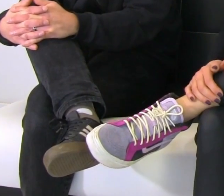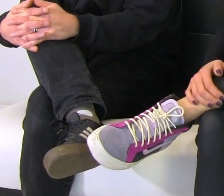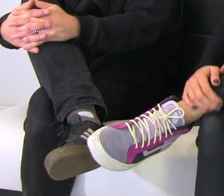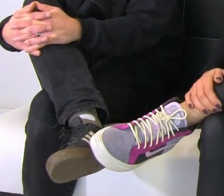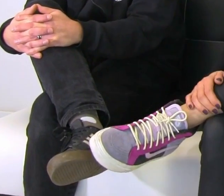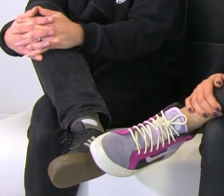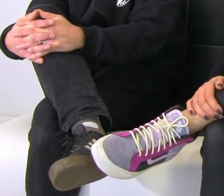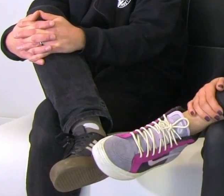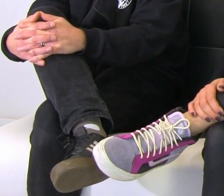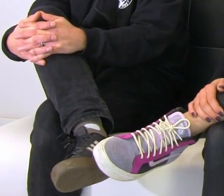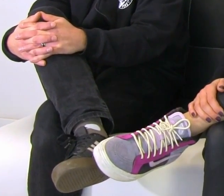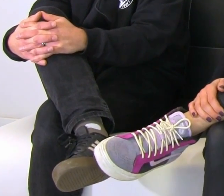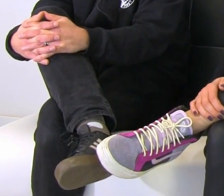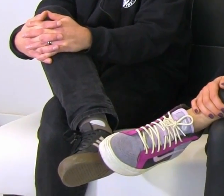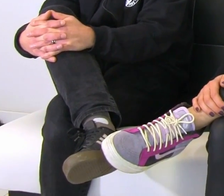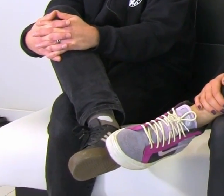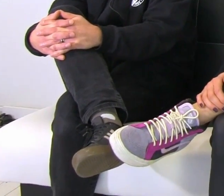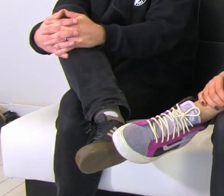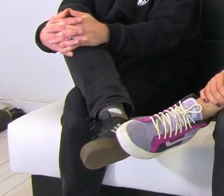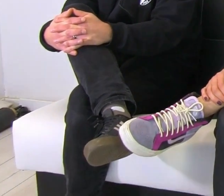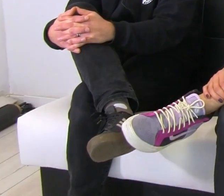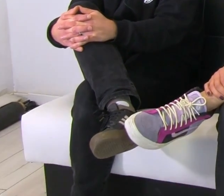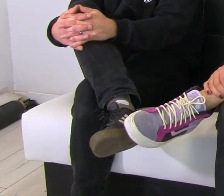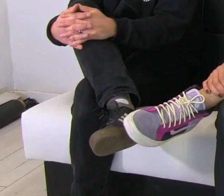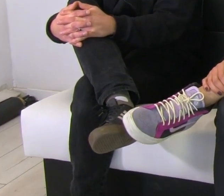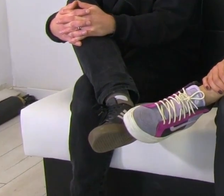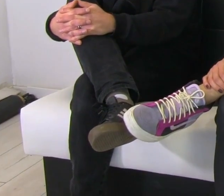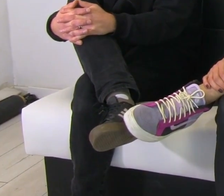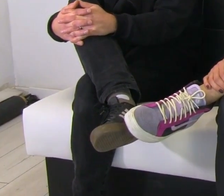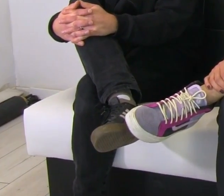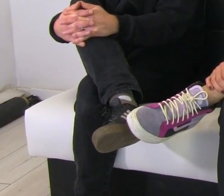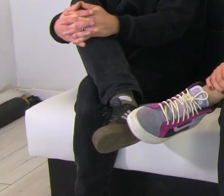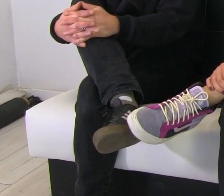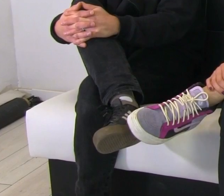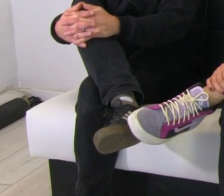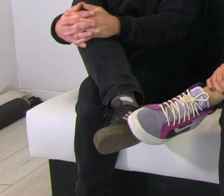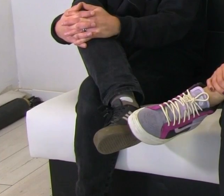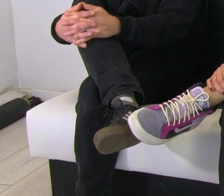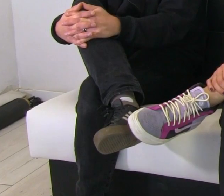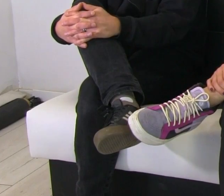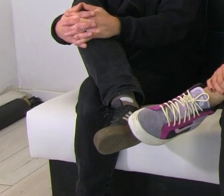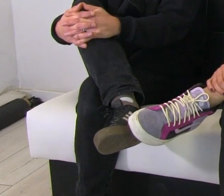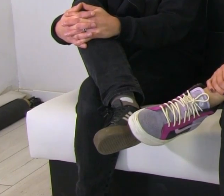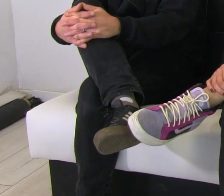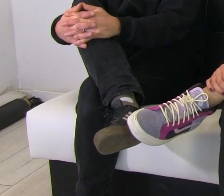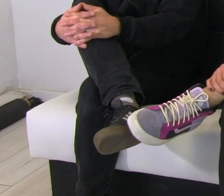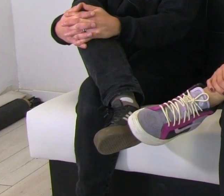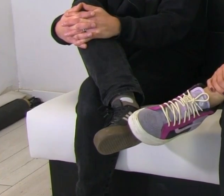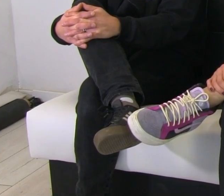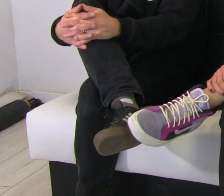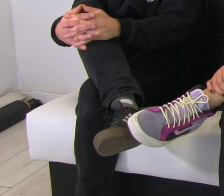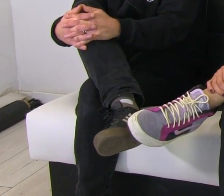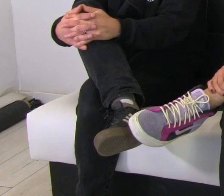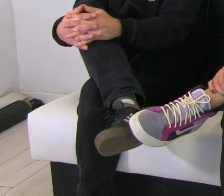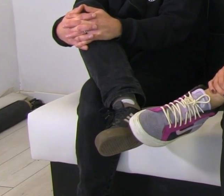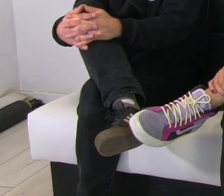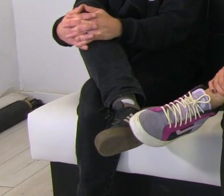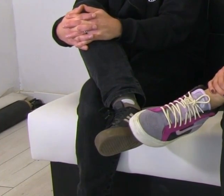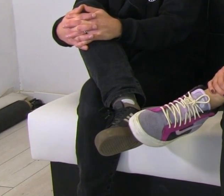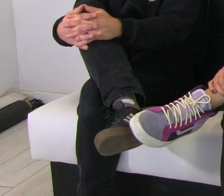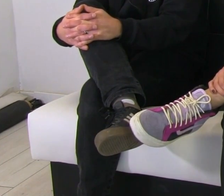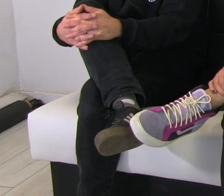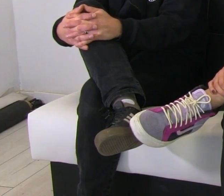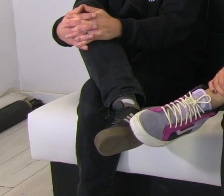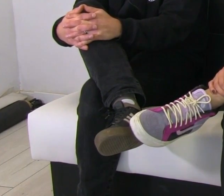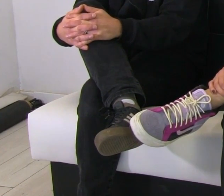kontrahentów mamy z przypadku, a zostają z nami, bo przychodzą i widzą, że kurczę, tutaj jest fajnie, jest ciepło,